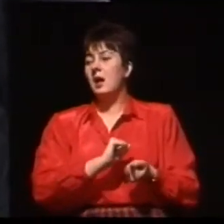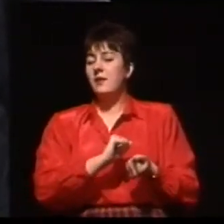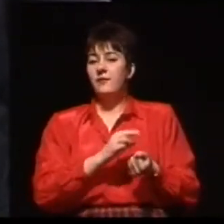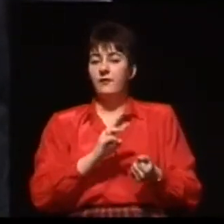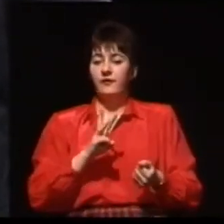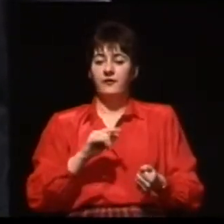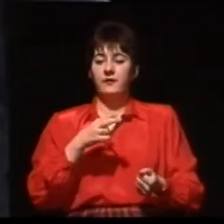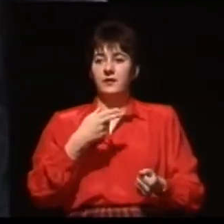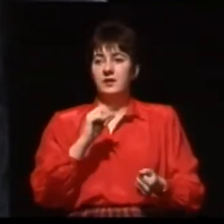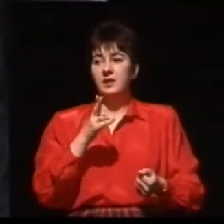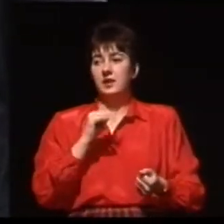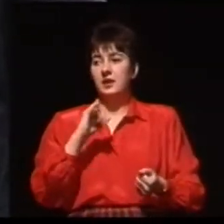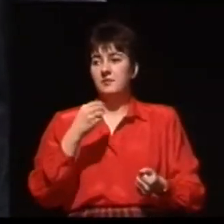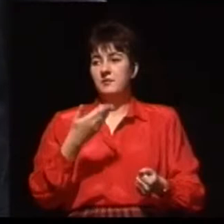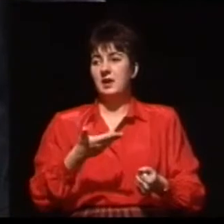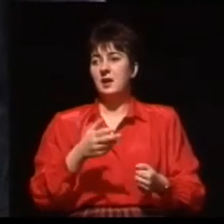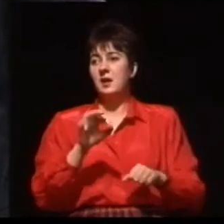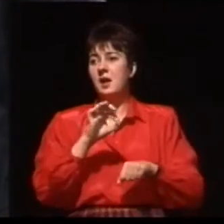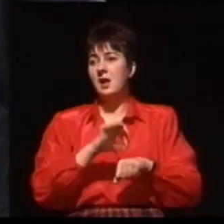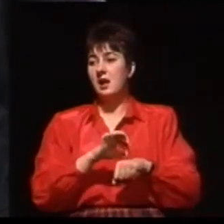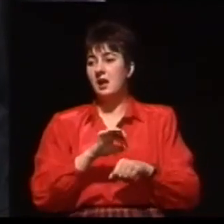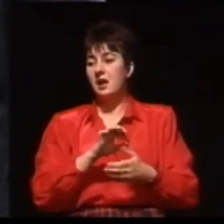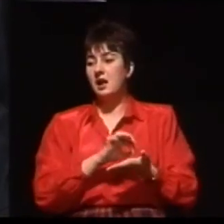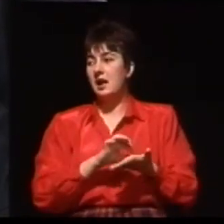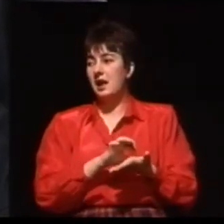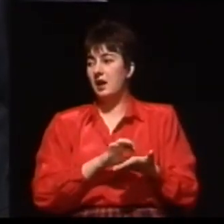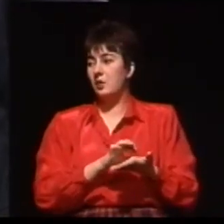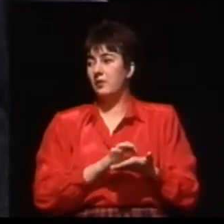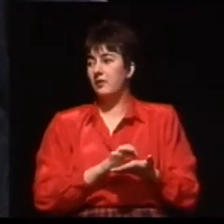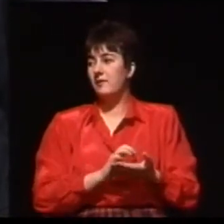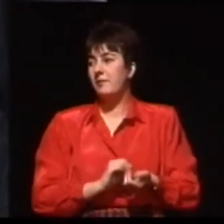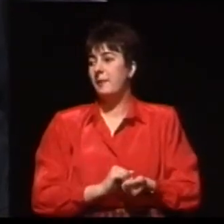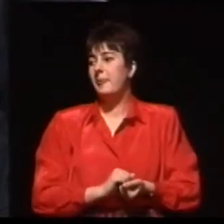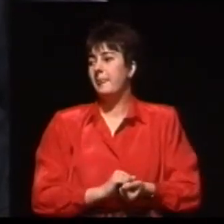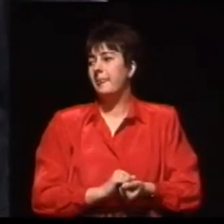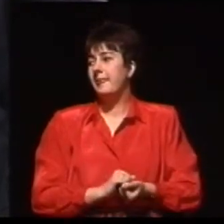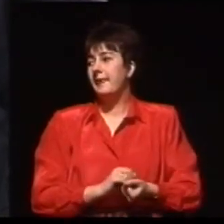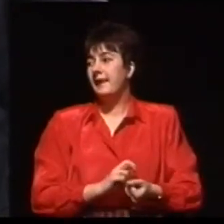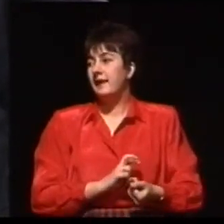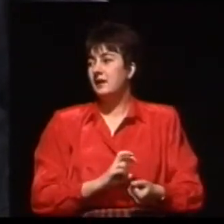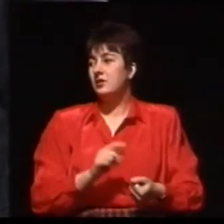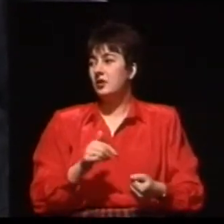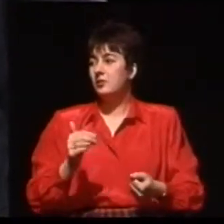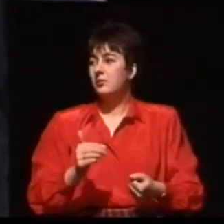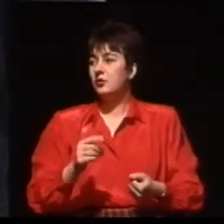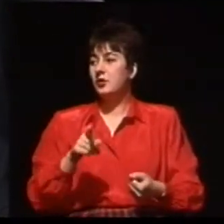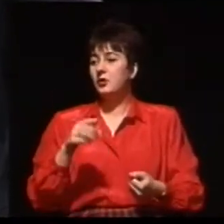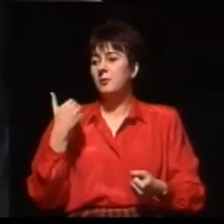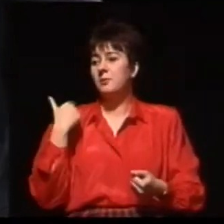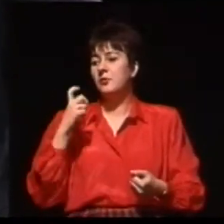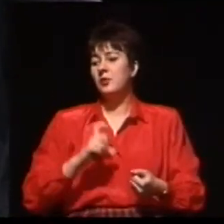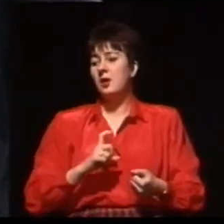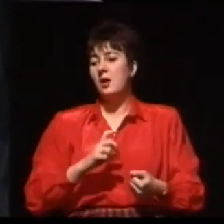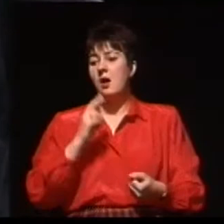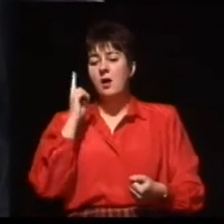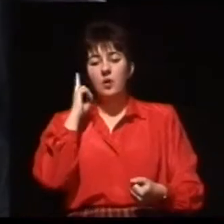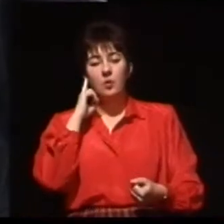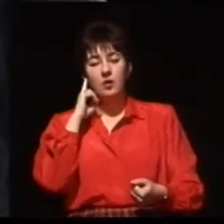sposób niekorzystny na ucho wewnętrzne. Czy wreszcie może być to głuchota nabyta pod wpływem